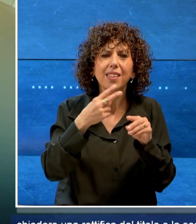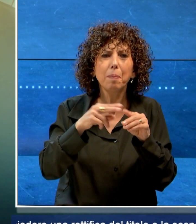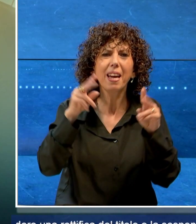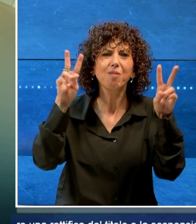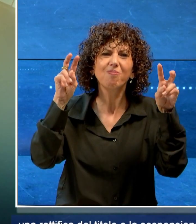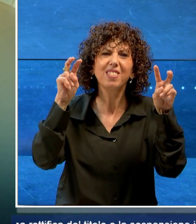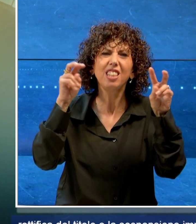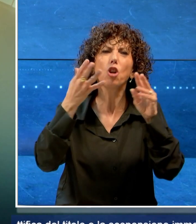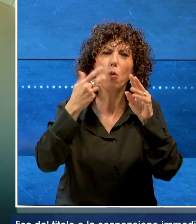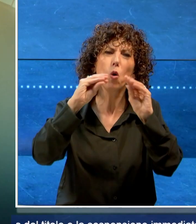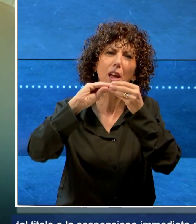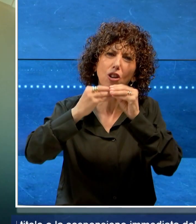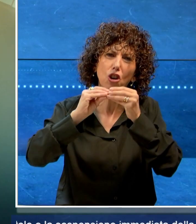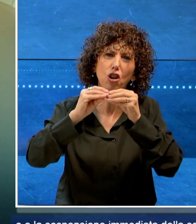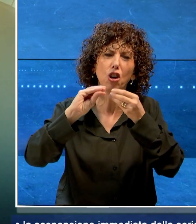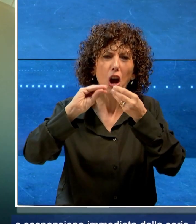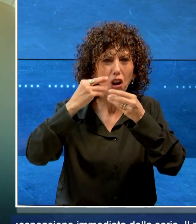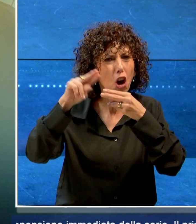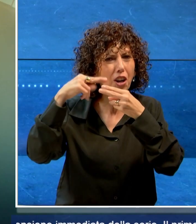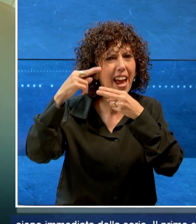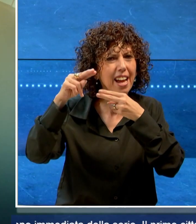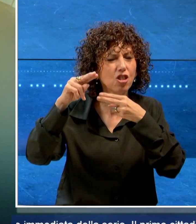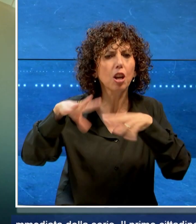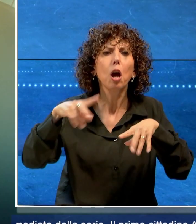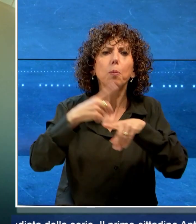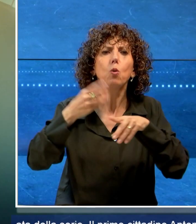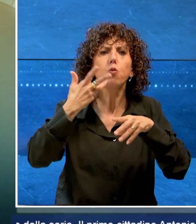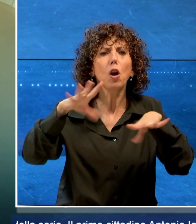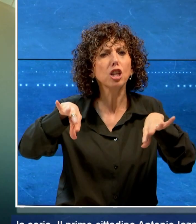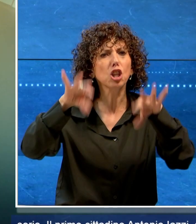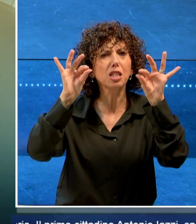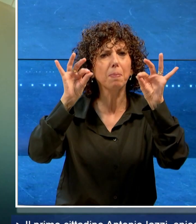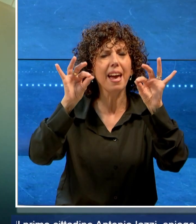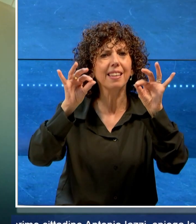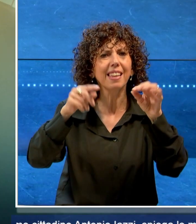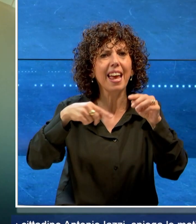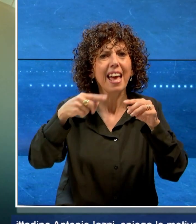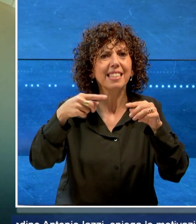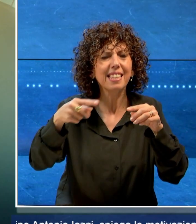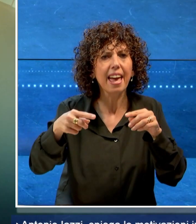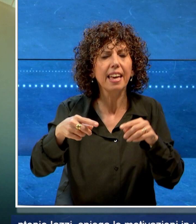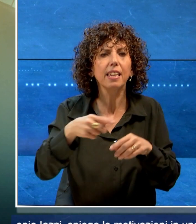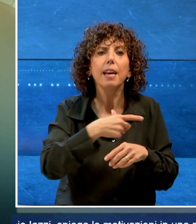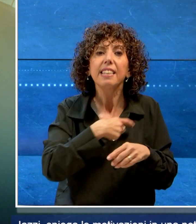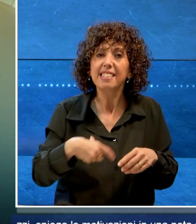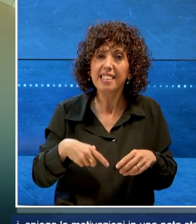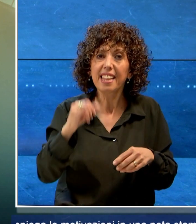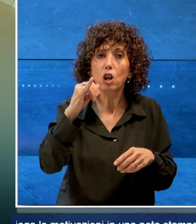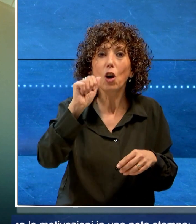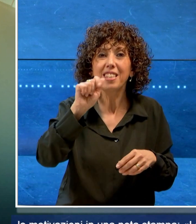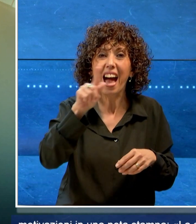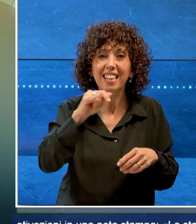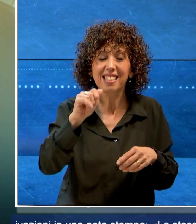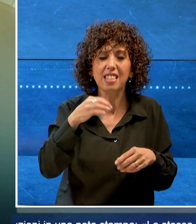del titolo e la sospensione immediata della serie. Il primo cittadino, Antonio Iazzi, ha spiegato le